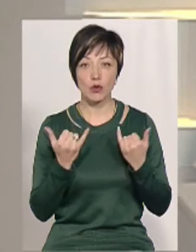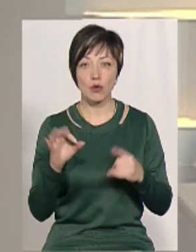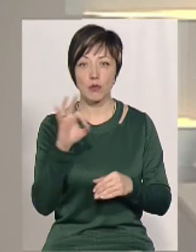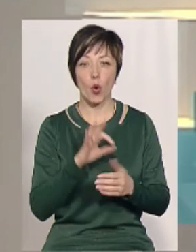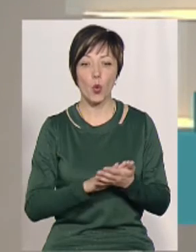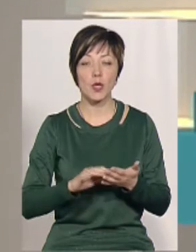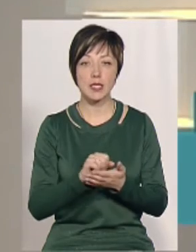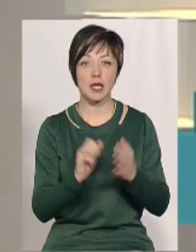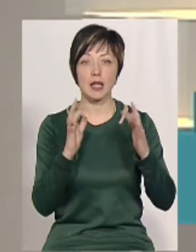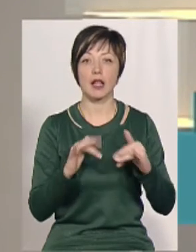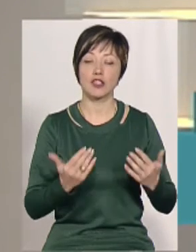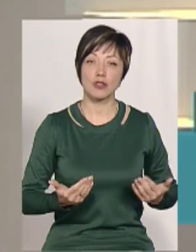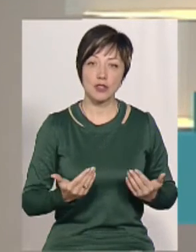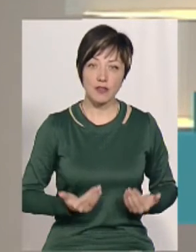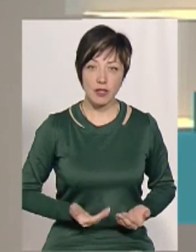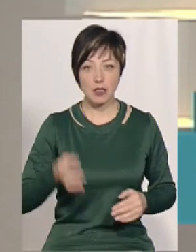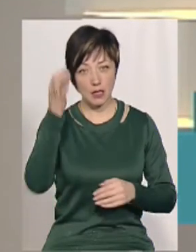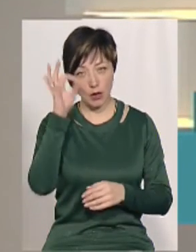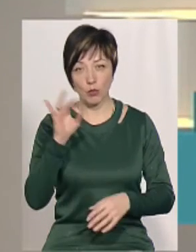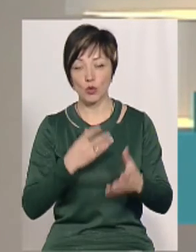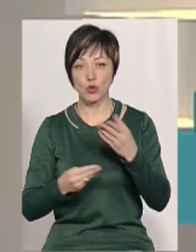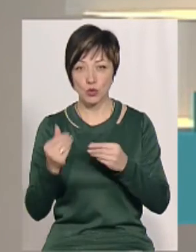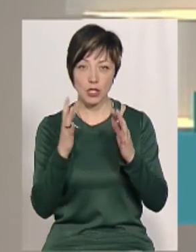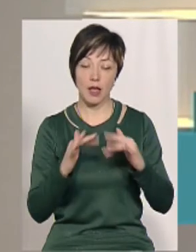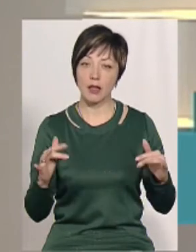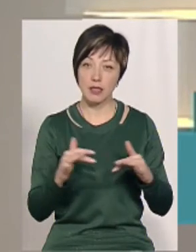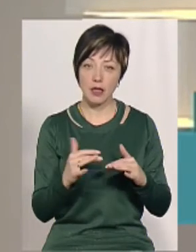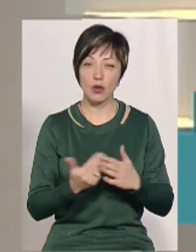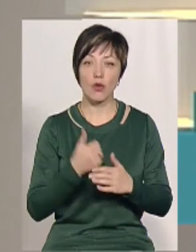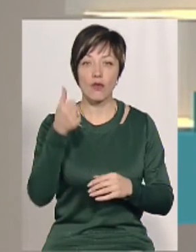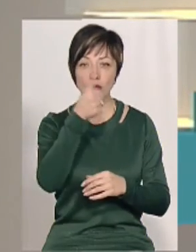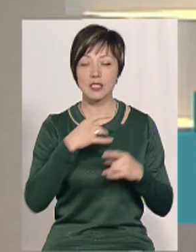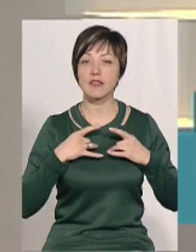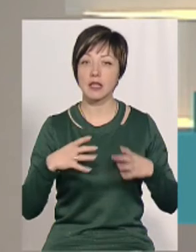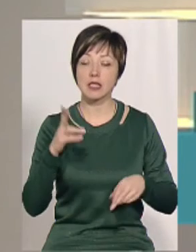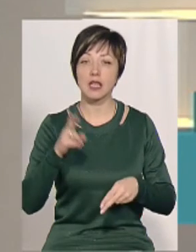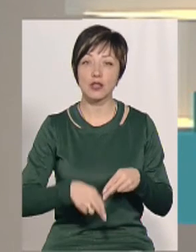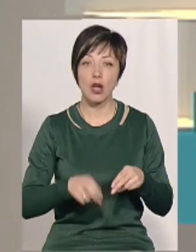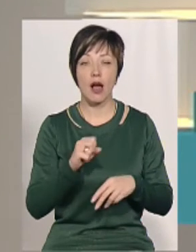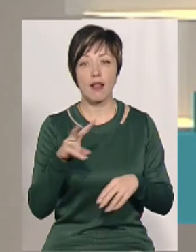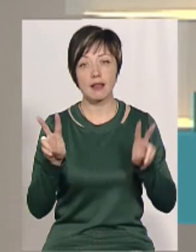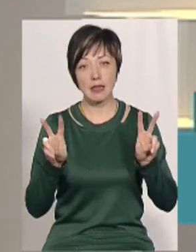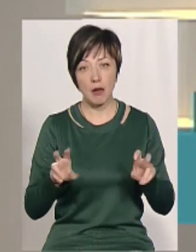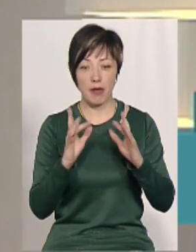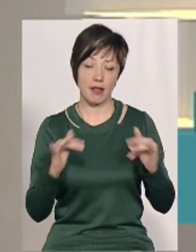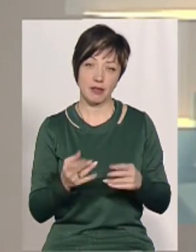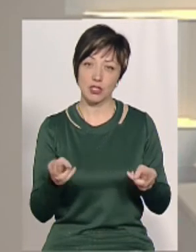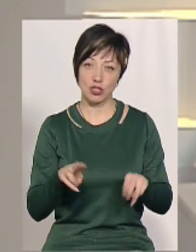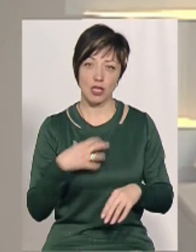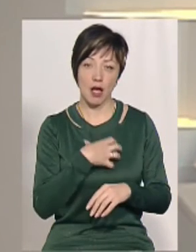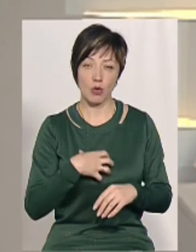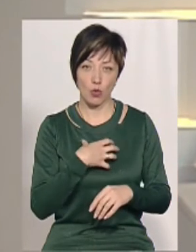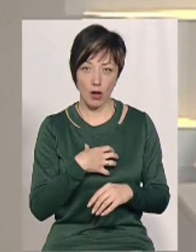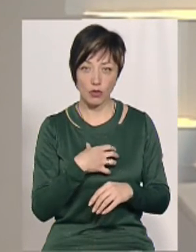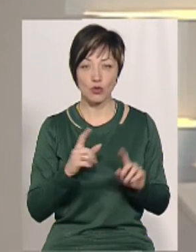сьогодні про утилізацію ялинок живих, згадали і про штучні. Новорічні свята закінчуються, але тема ялинок залишається